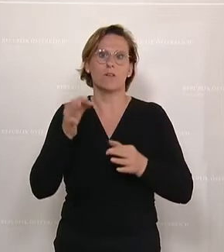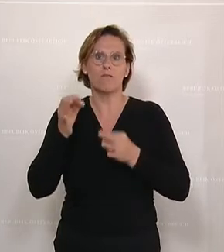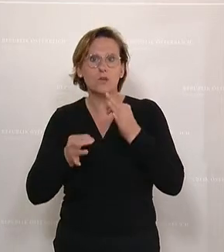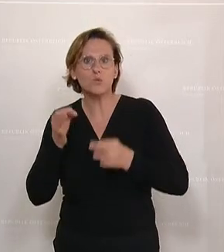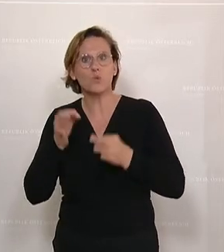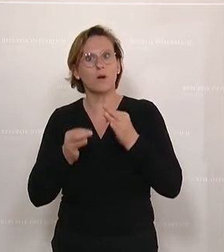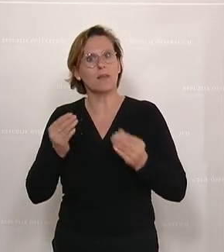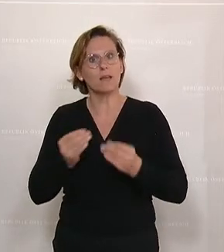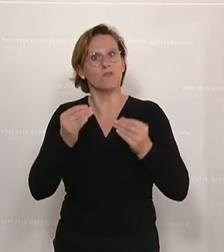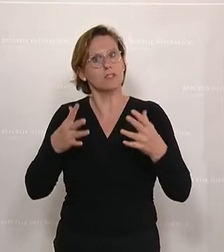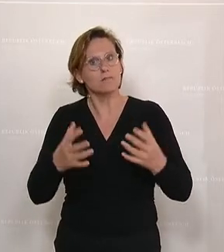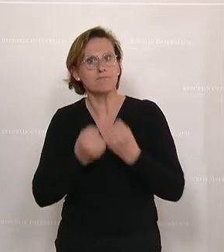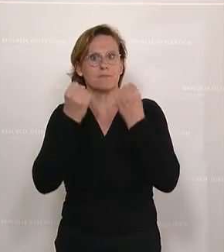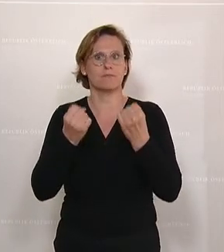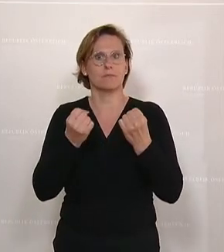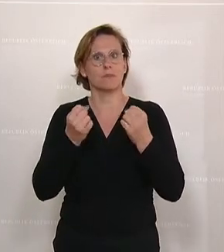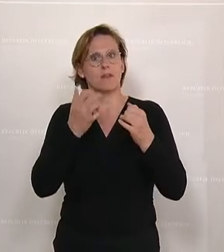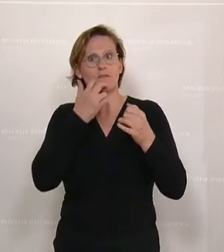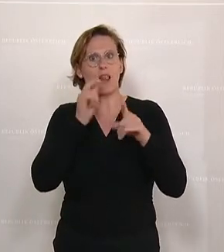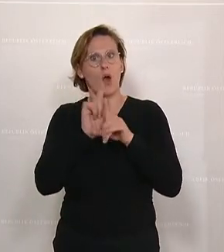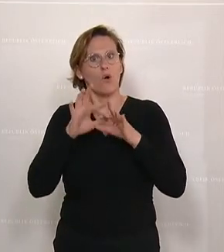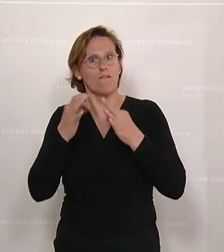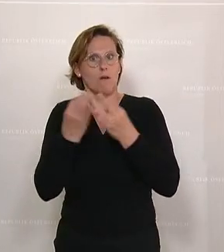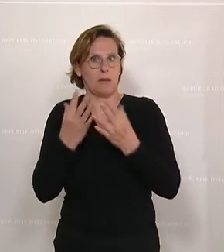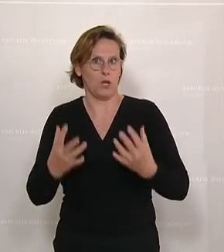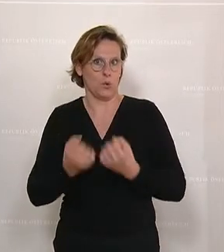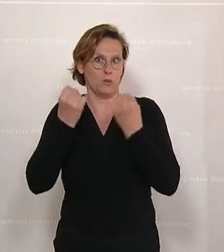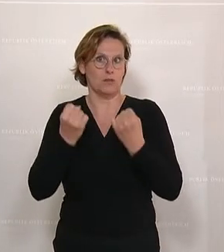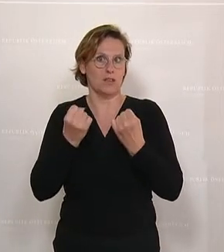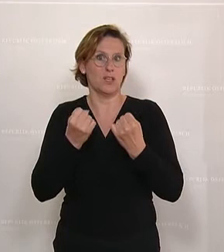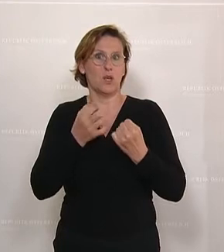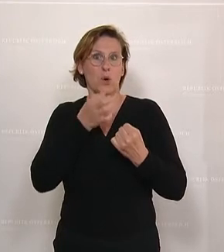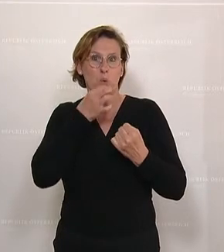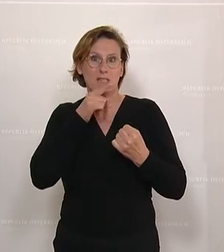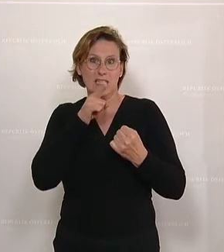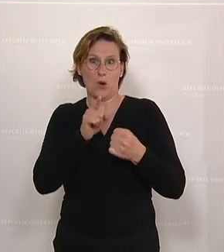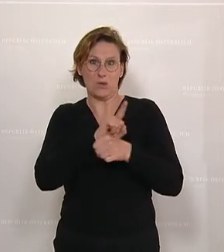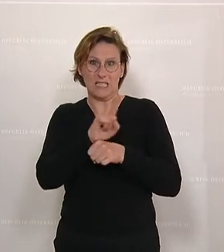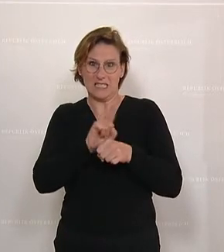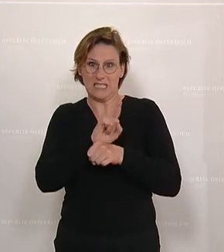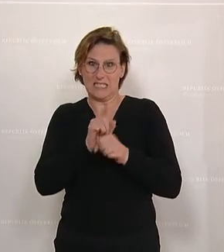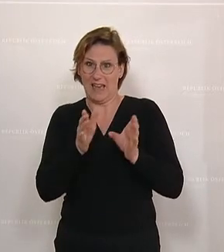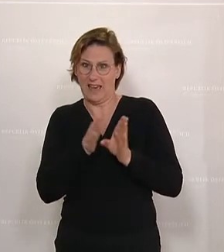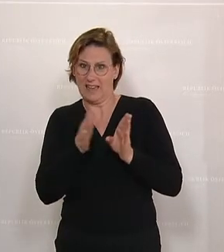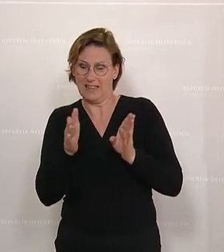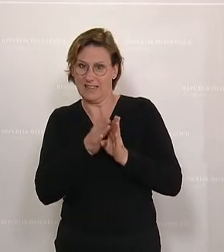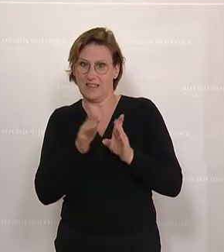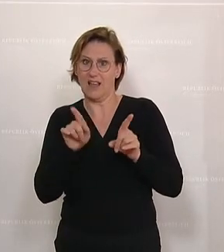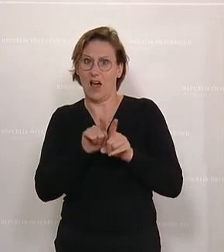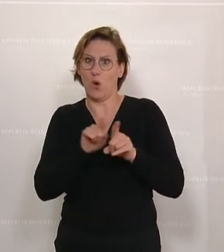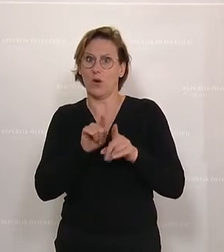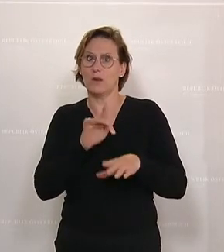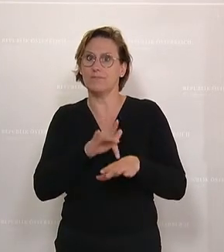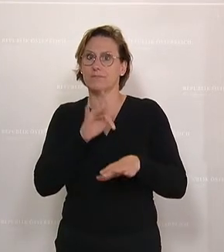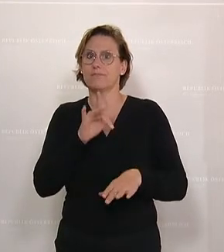sich etwas zu schaffen. Und wo man auch versucht, eine Familie zu gründen. Und genau in dieser Zeit ist es so, dass